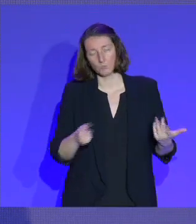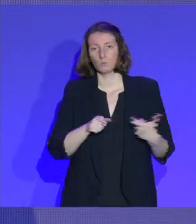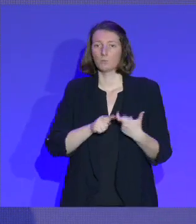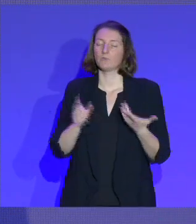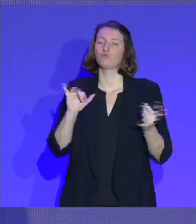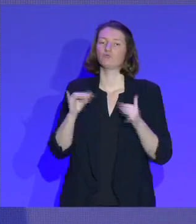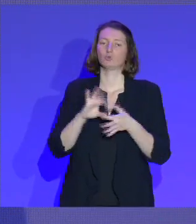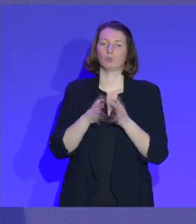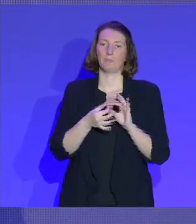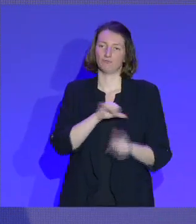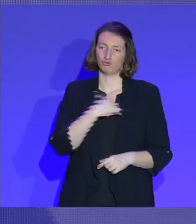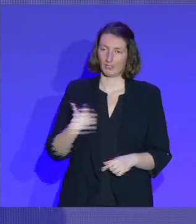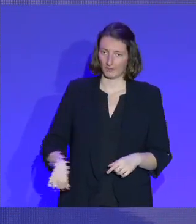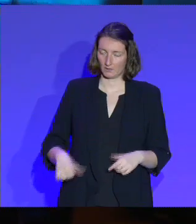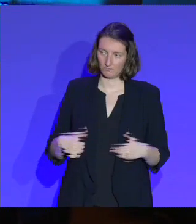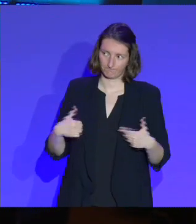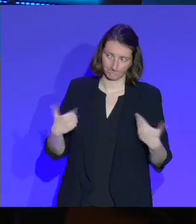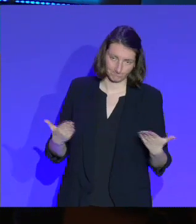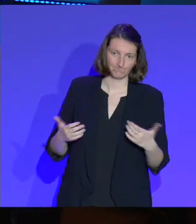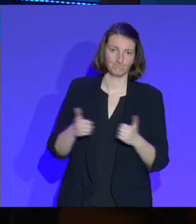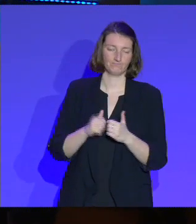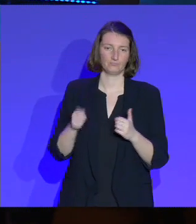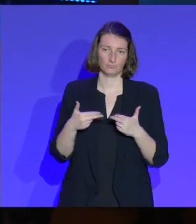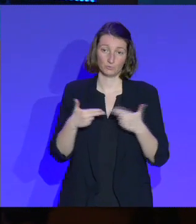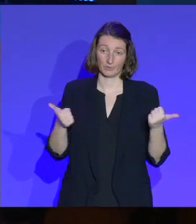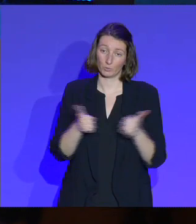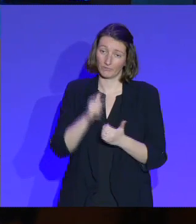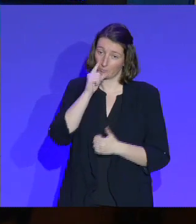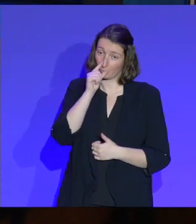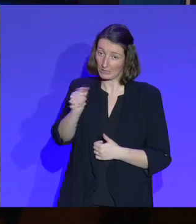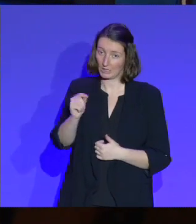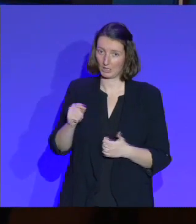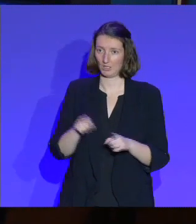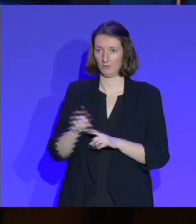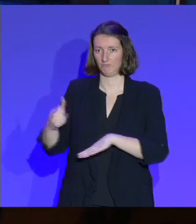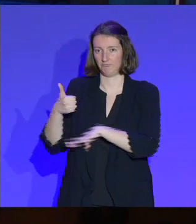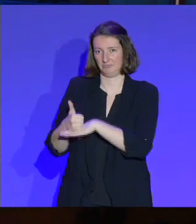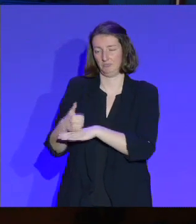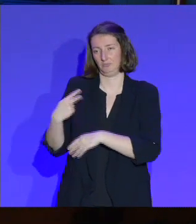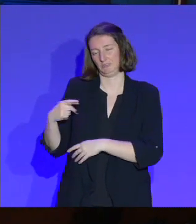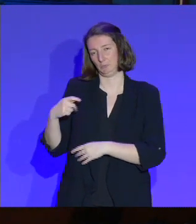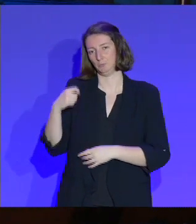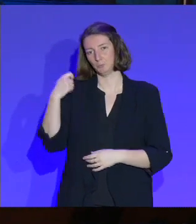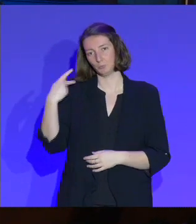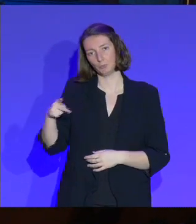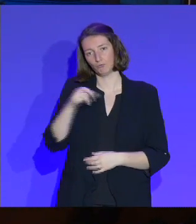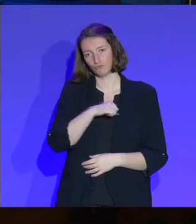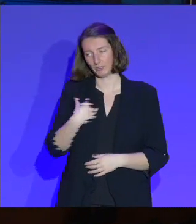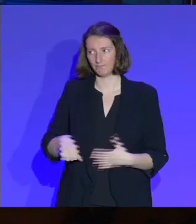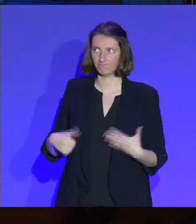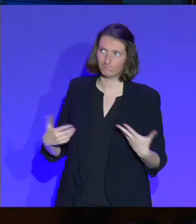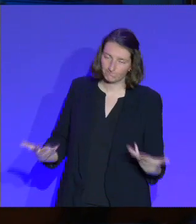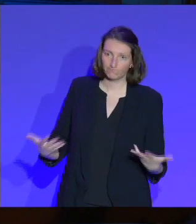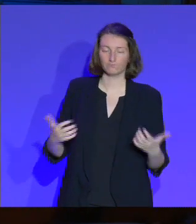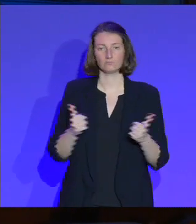en Chine avec l'ouverture, avec Vladimir Poutine et Xi Jinping. On a le mondial au